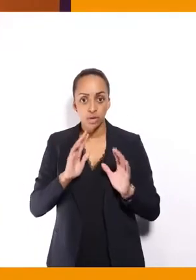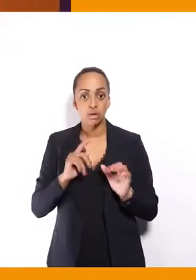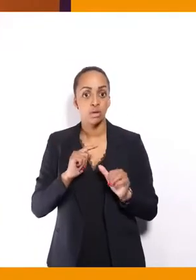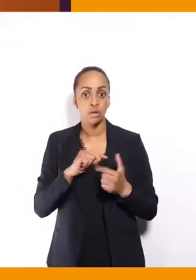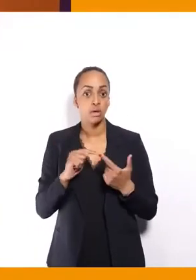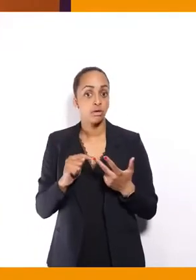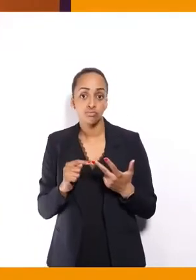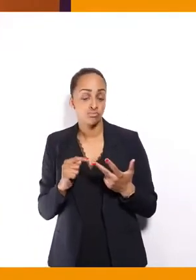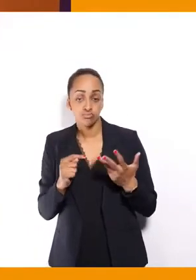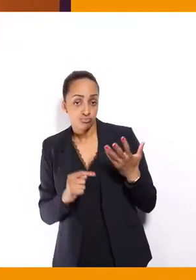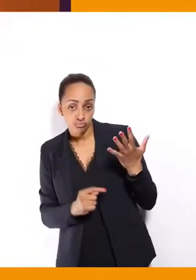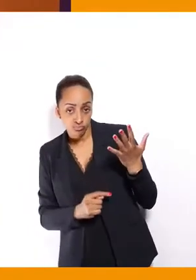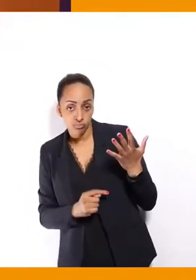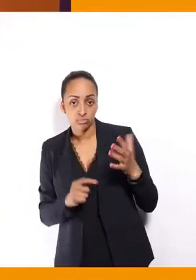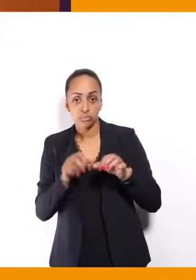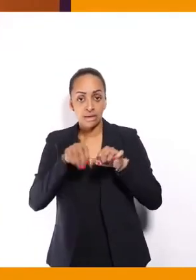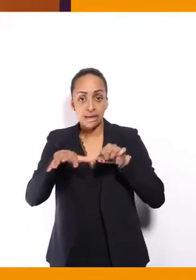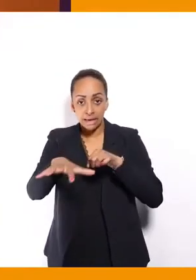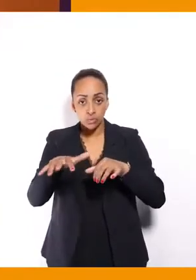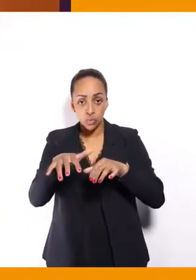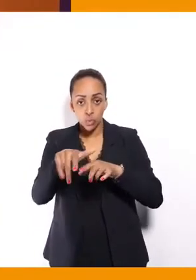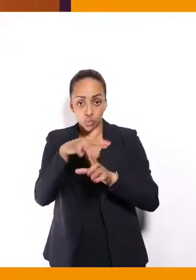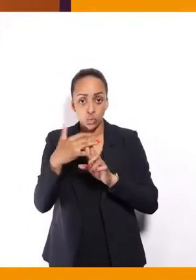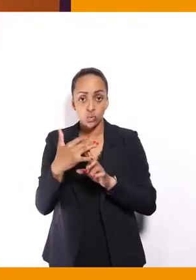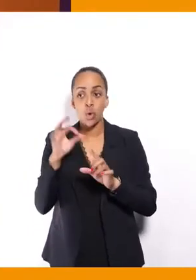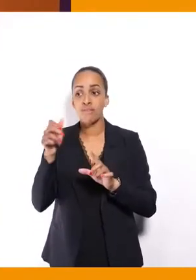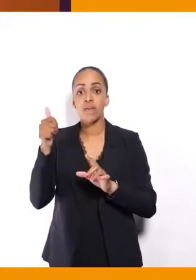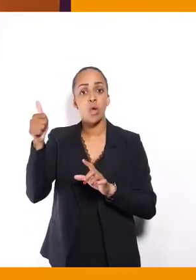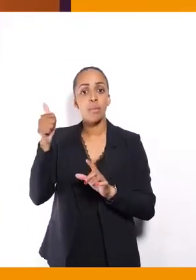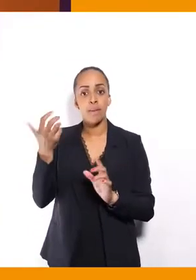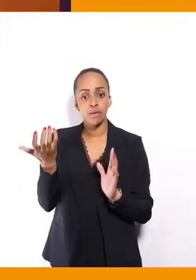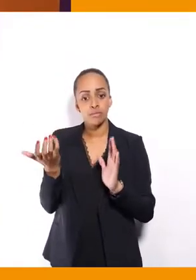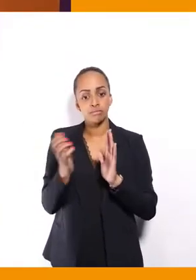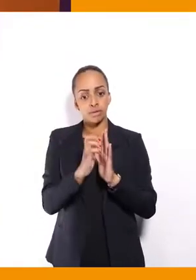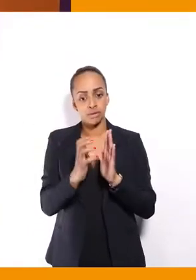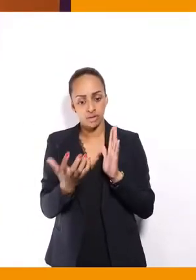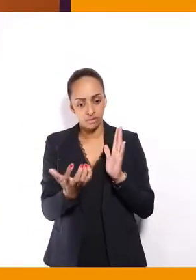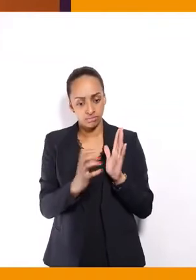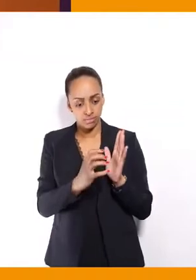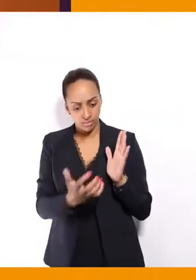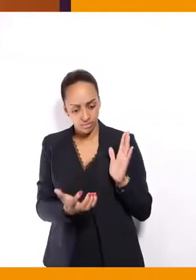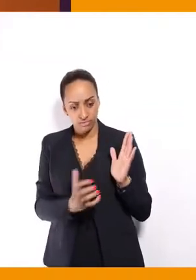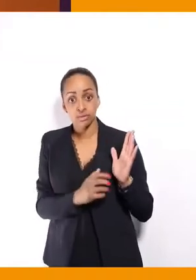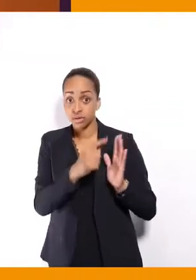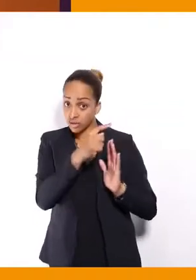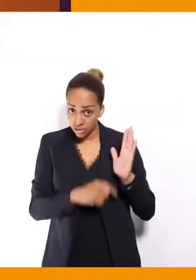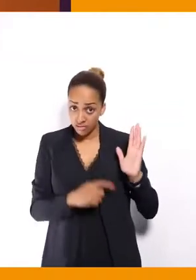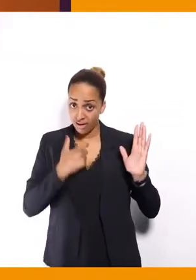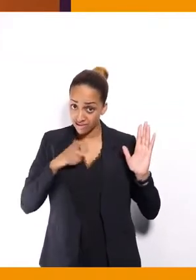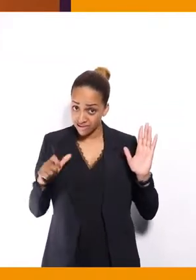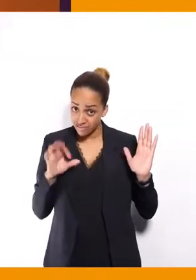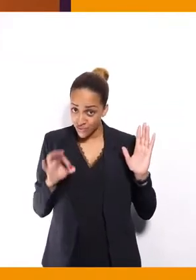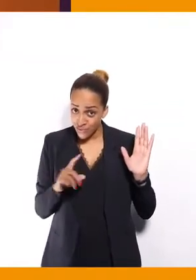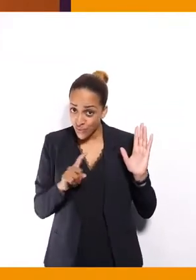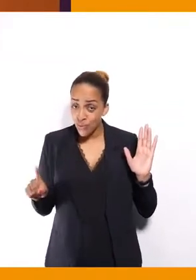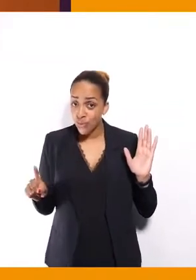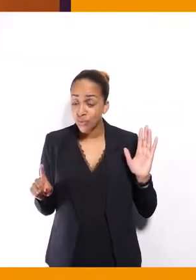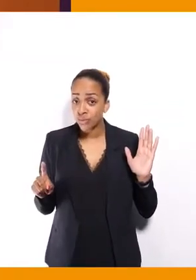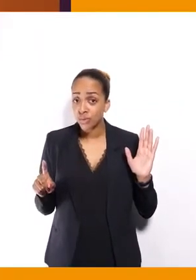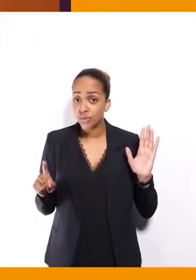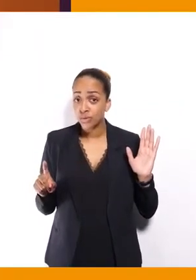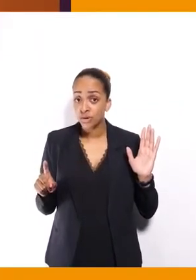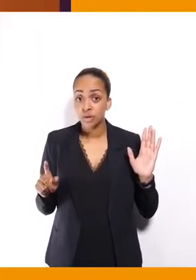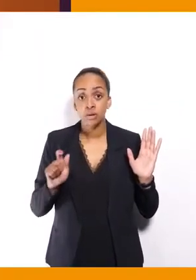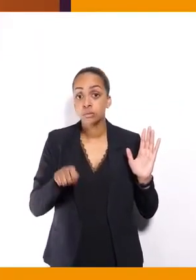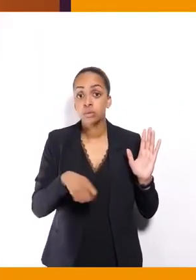les contenus qu'ils diffusent soient, eux aussi, accessibles. Et on le voit bien, la tentation, la